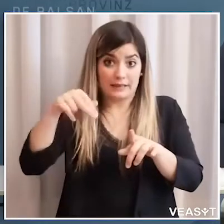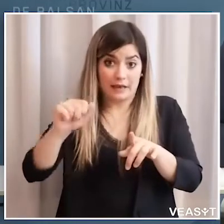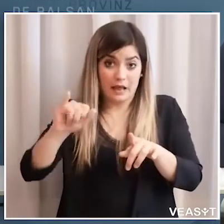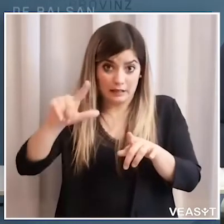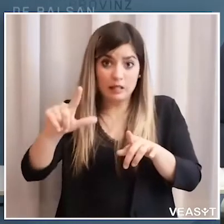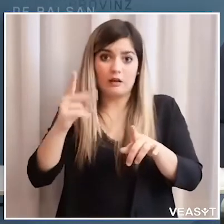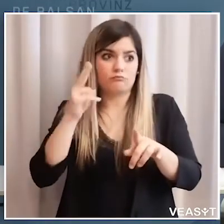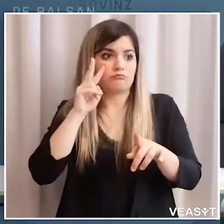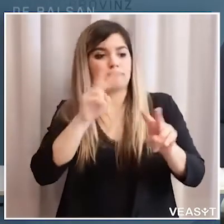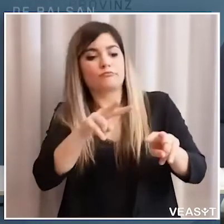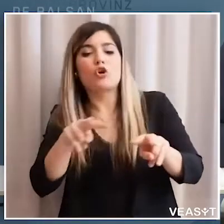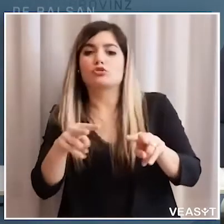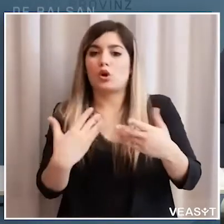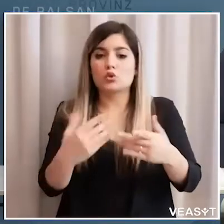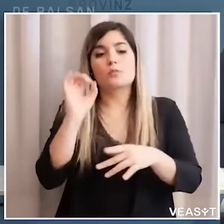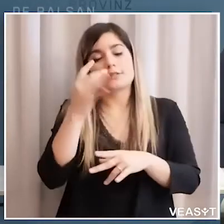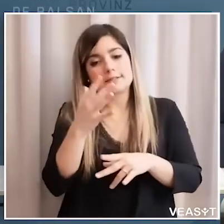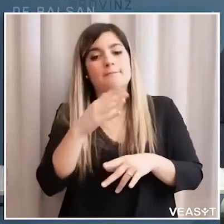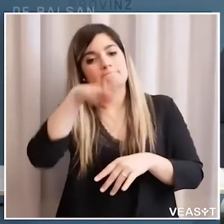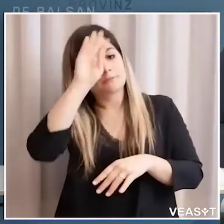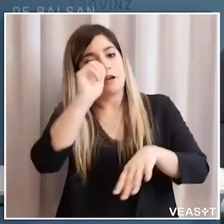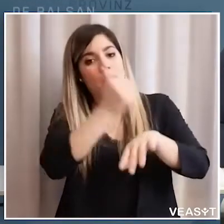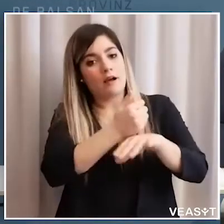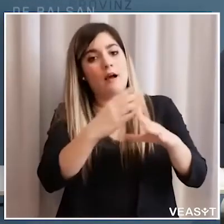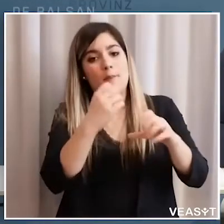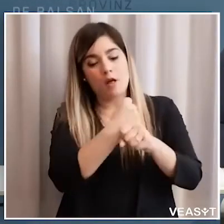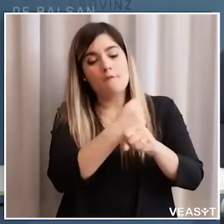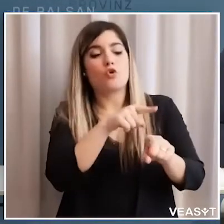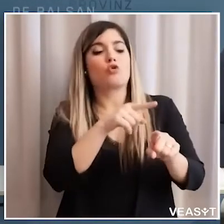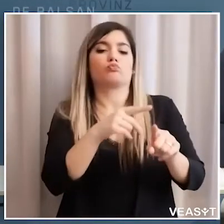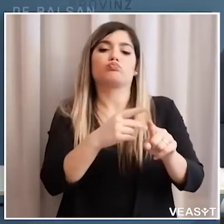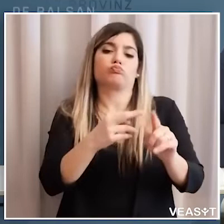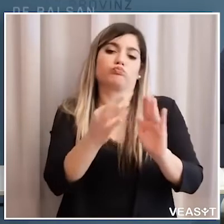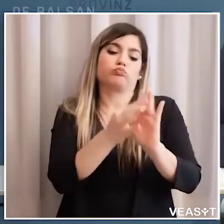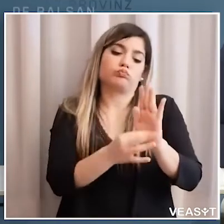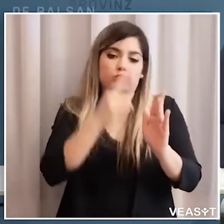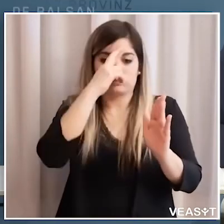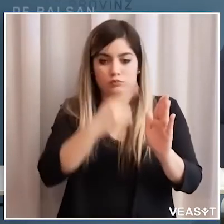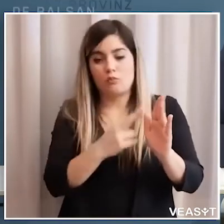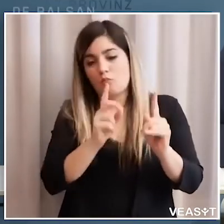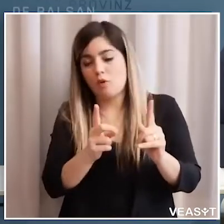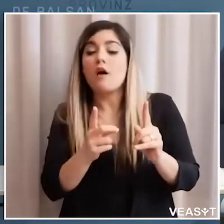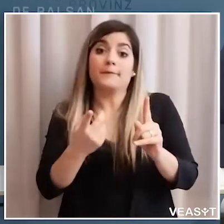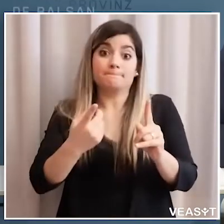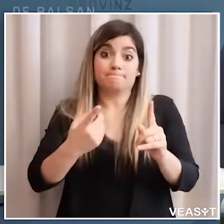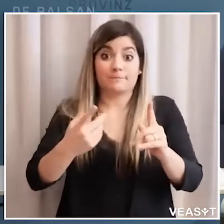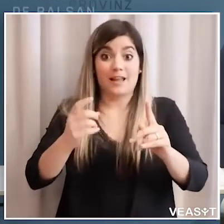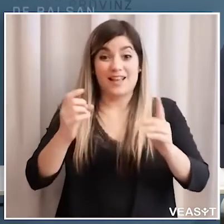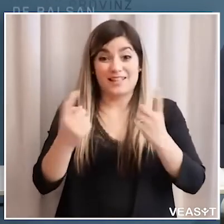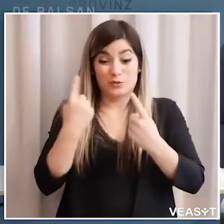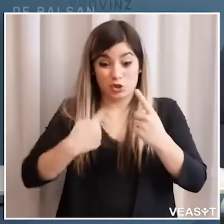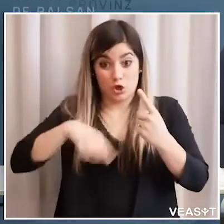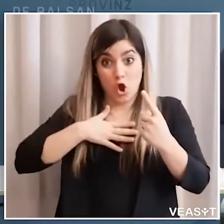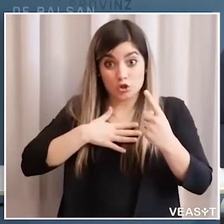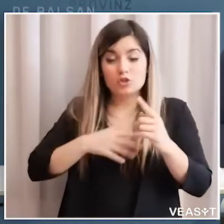poi l'INAIL vede se effettivamente il trattore di lavoro ha osservato tutte le precauzioni prescritte che nel nostro caso sarebbero quelli previsti in